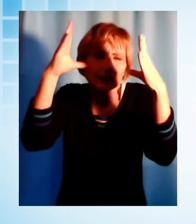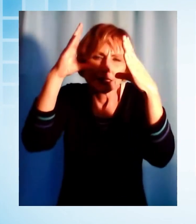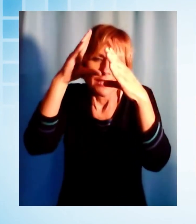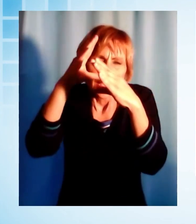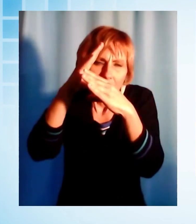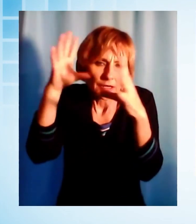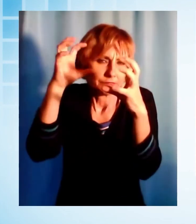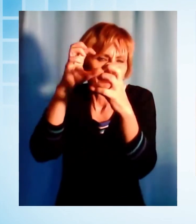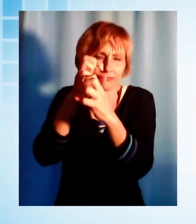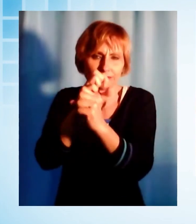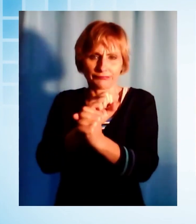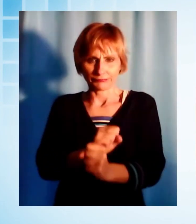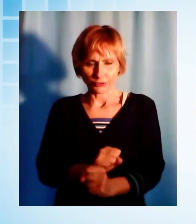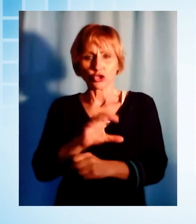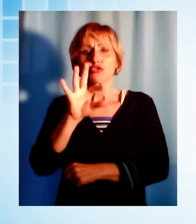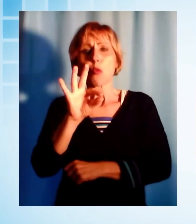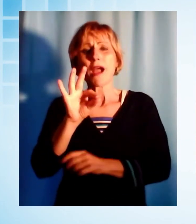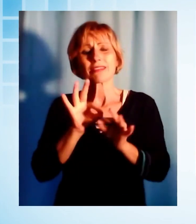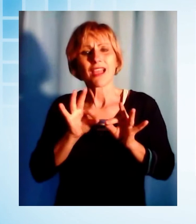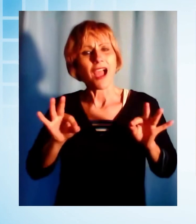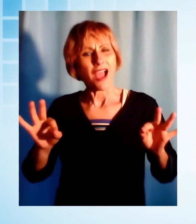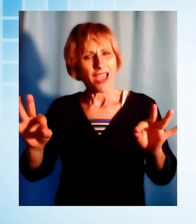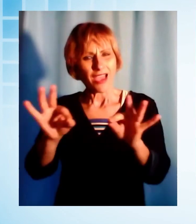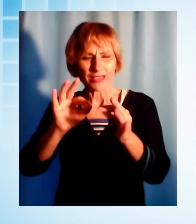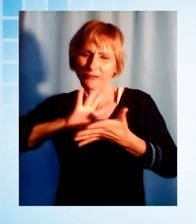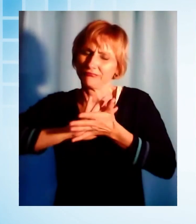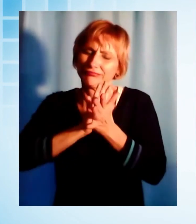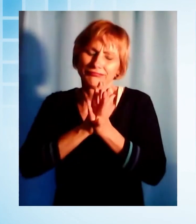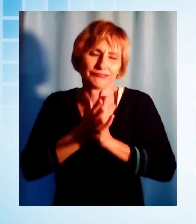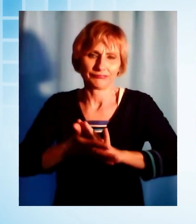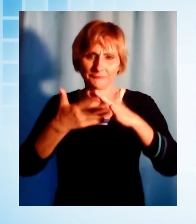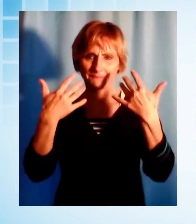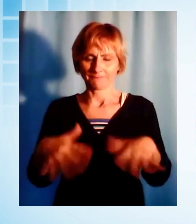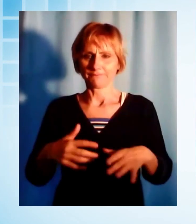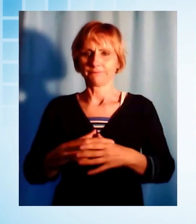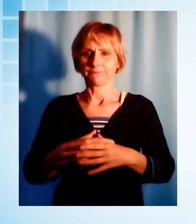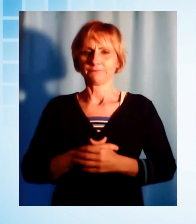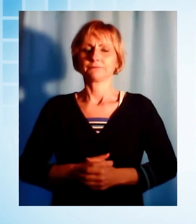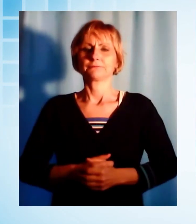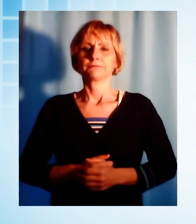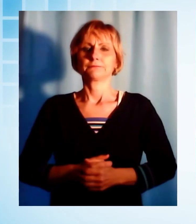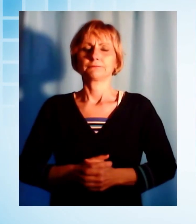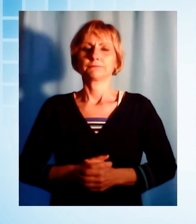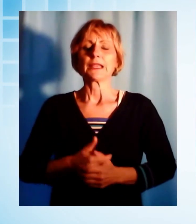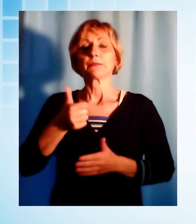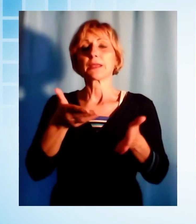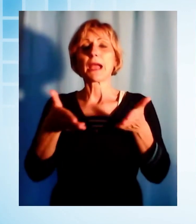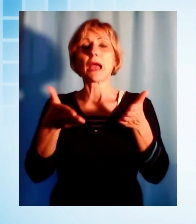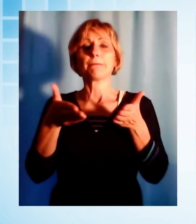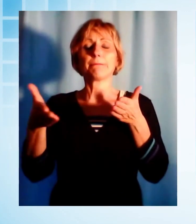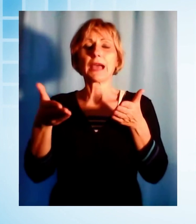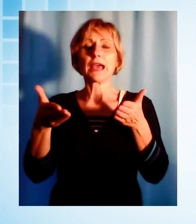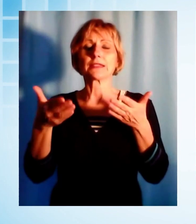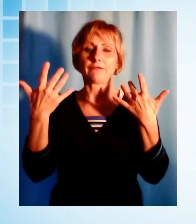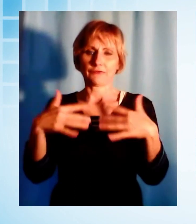Prato, Pascolo e Bosco erano stati percorsi dalle fiamme. Termina qua la prima parte del TG Noi,